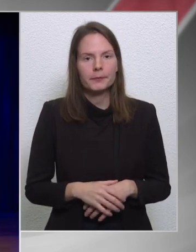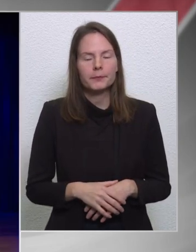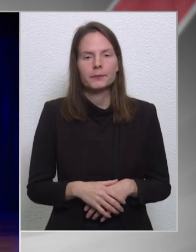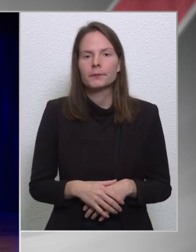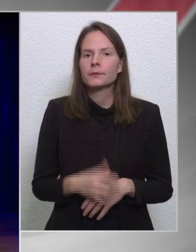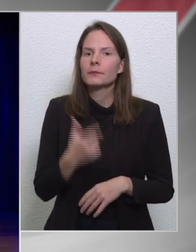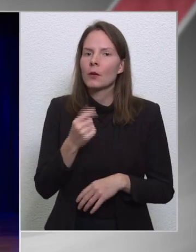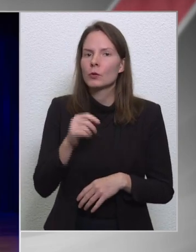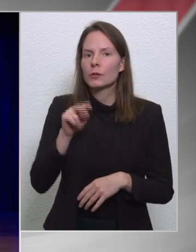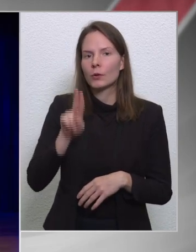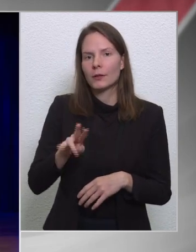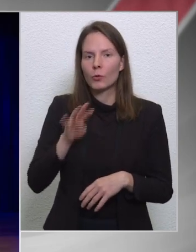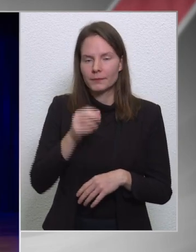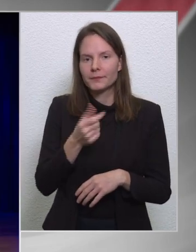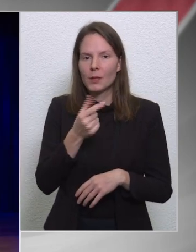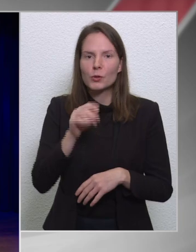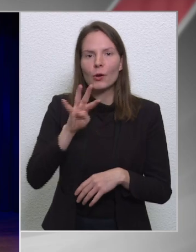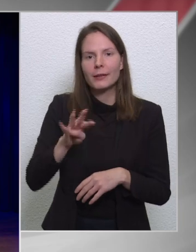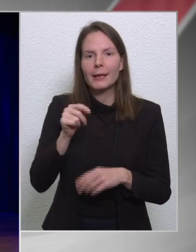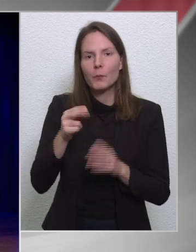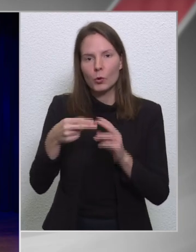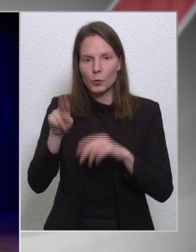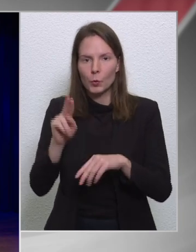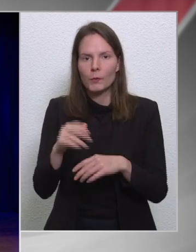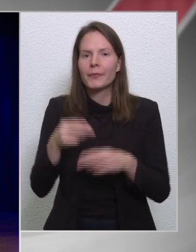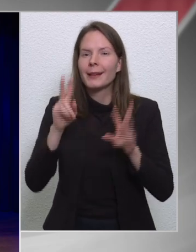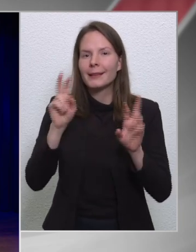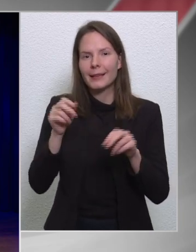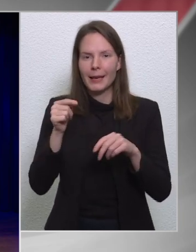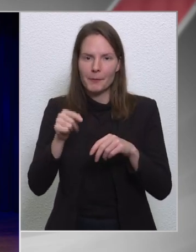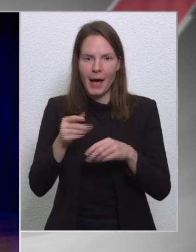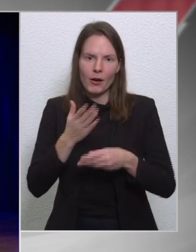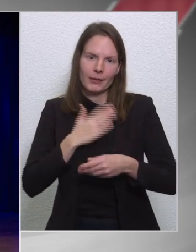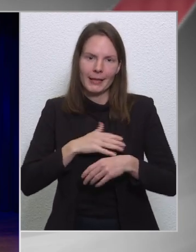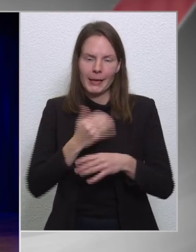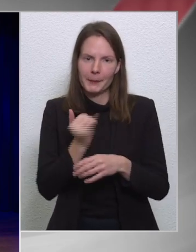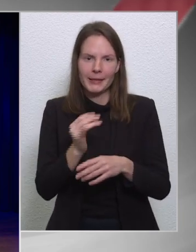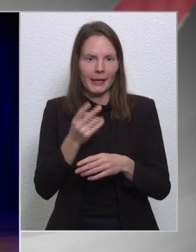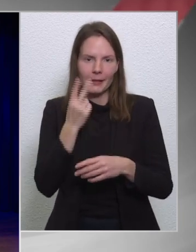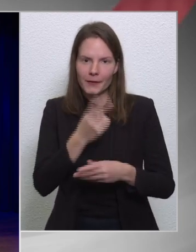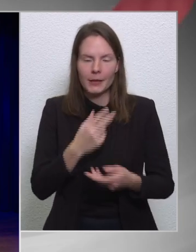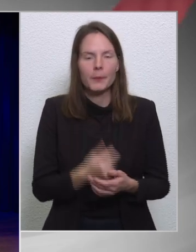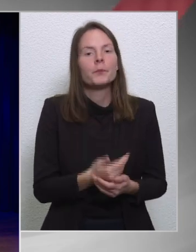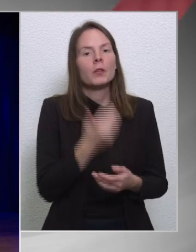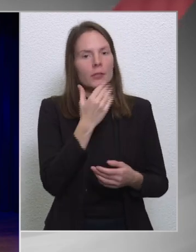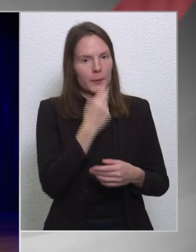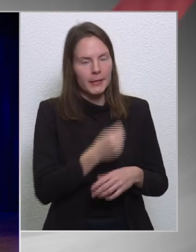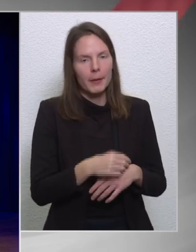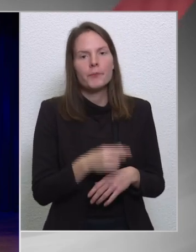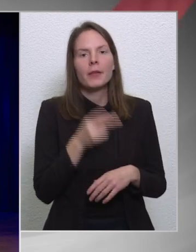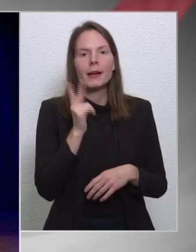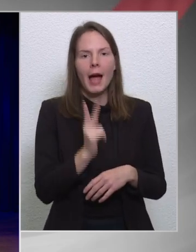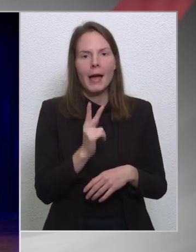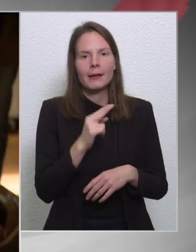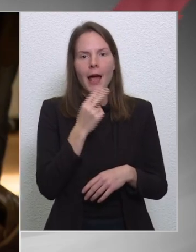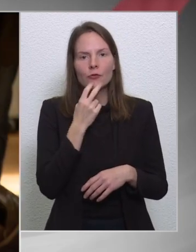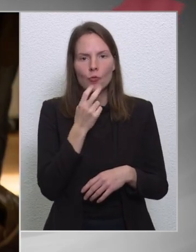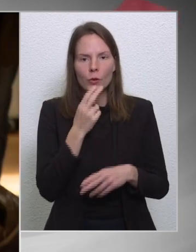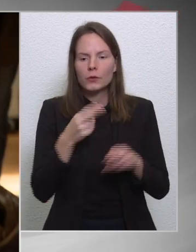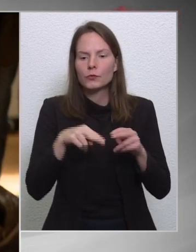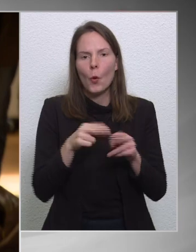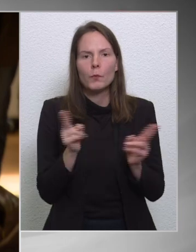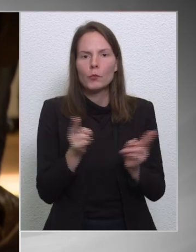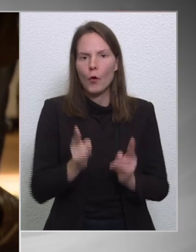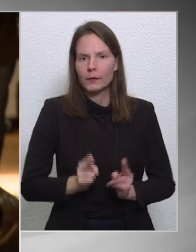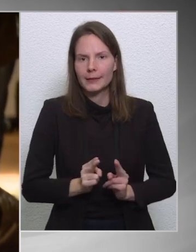24.hu, és már a témára kérem szépen, hogy mindenkik figyeljen oda. Jó, köszönöm, kármér Zsolt, 24.hu. Én több rövid és lényegtörő